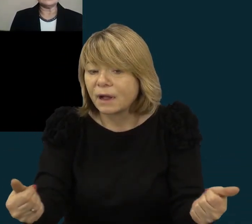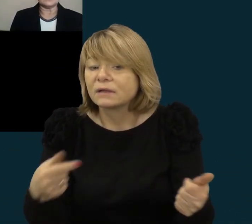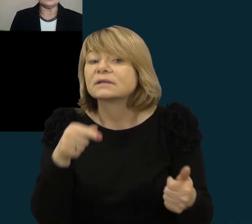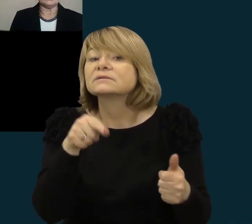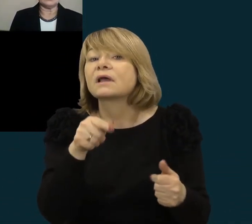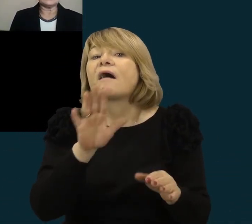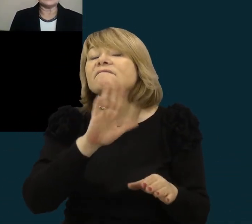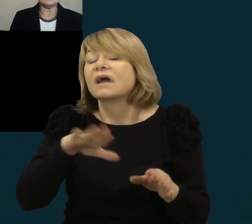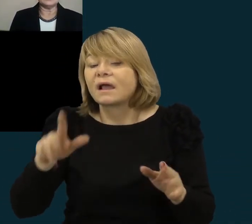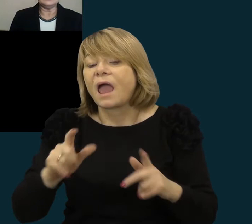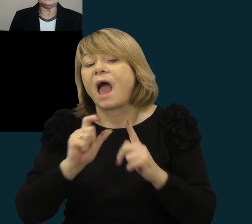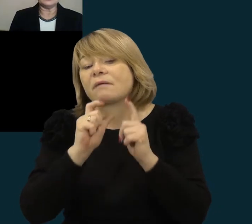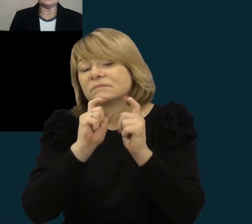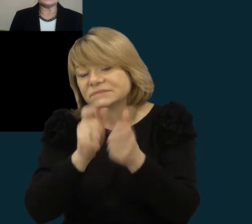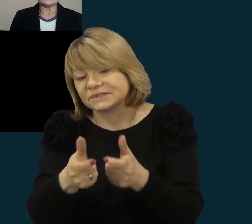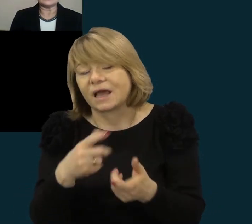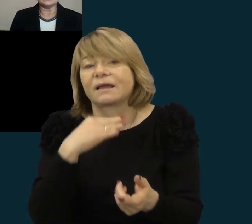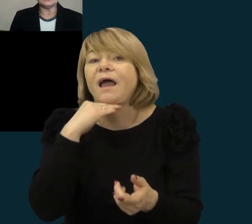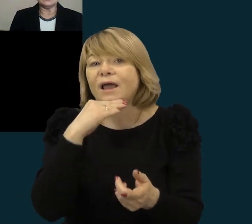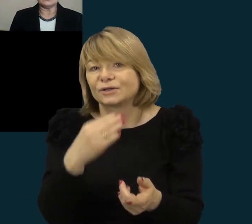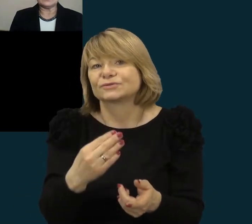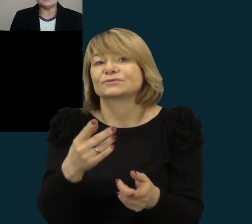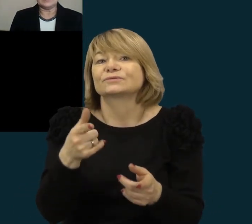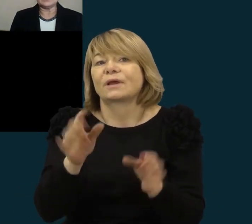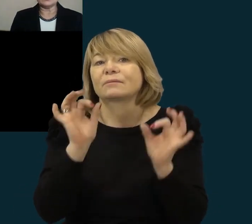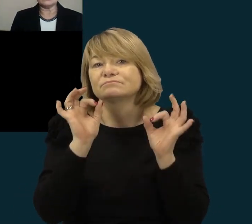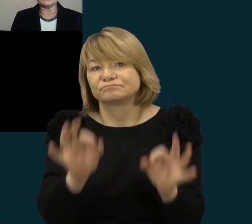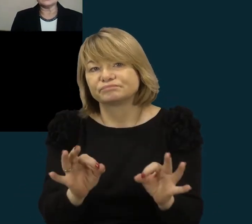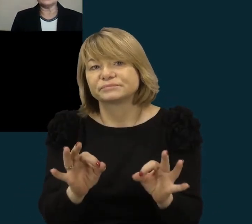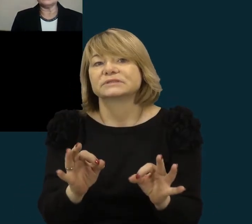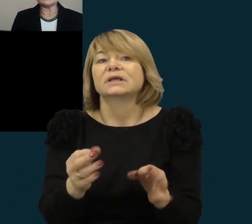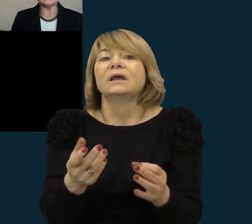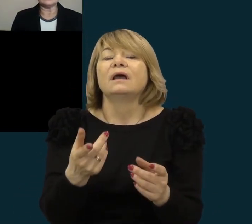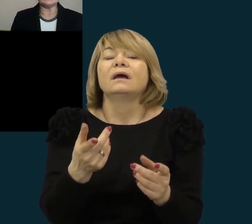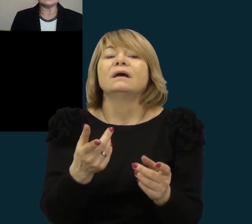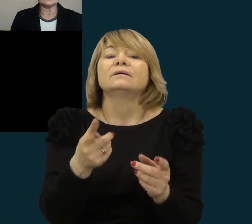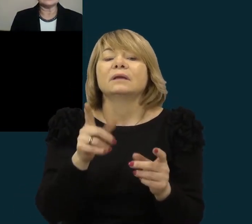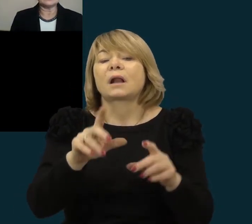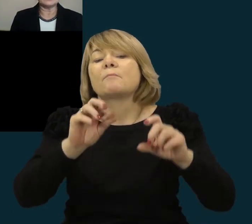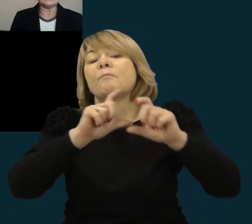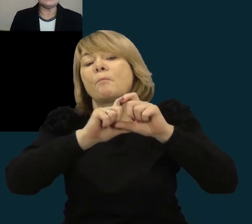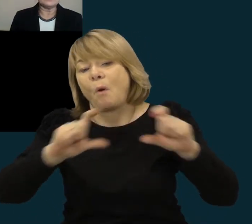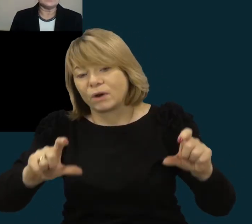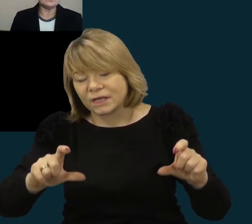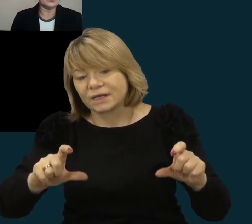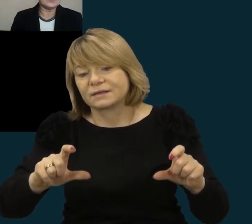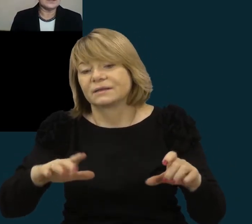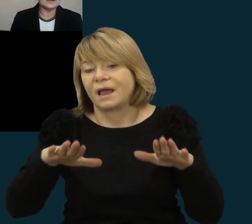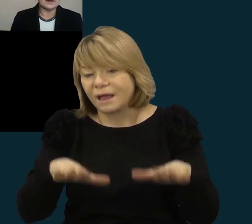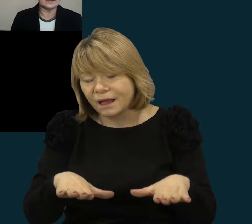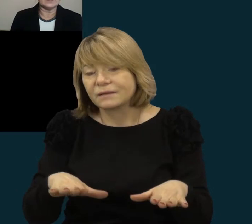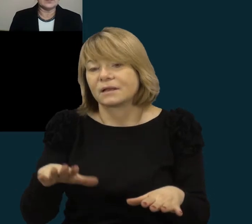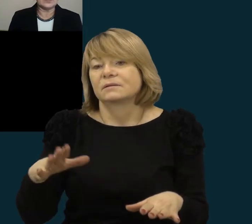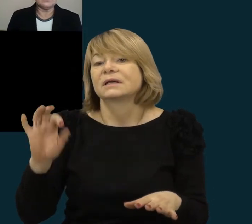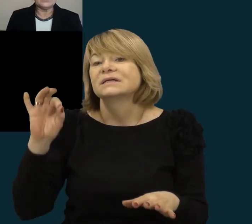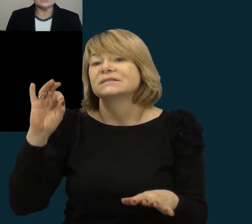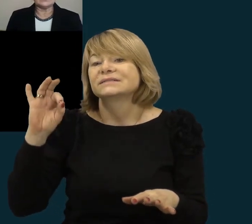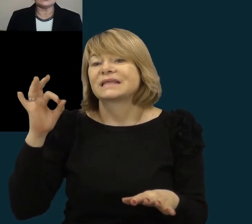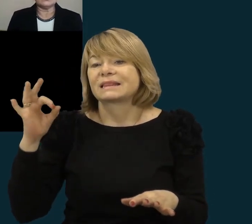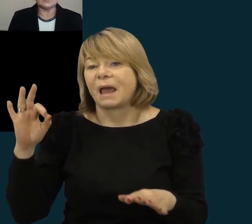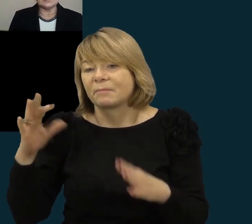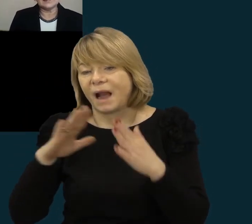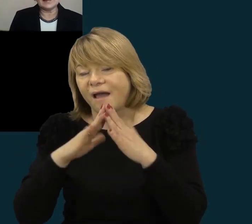ateitys ir apie kurias kalba barbiusas. Kokiais metais patios dirbtuvės minimos dabravė. Tai mokiniai tikrai labai